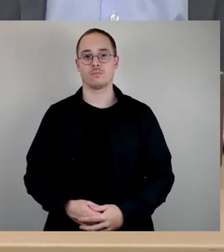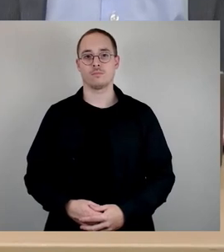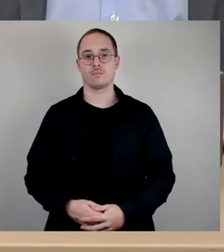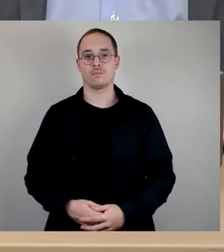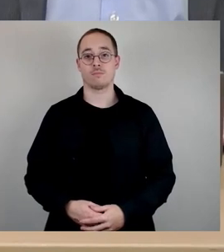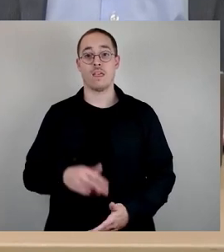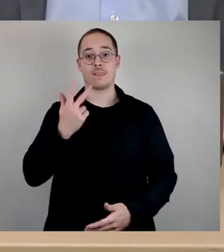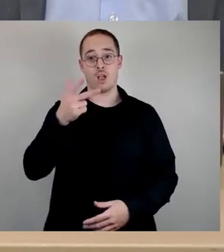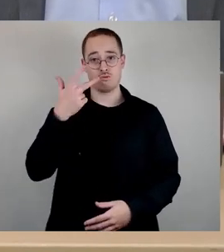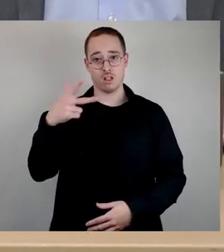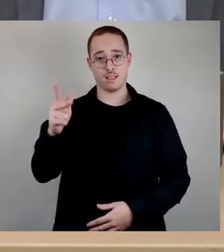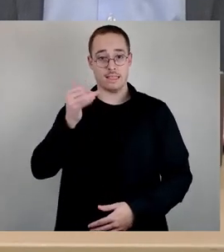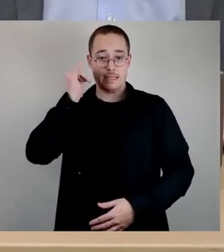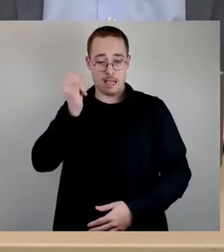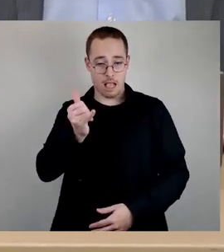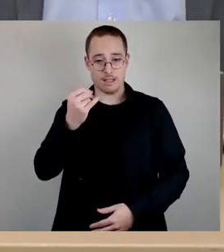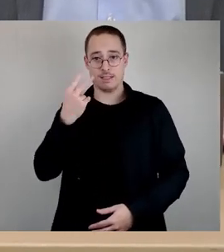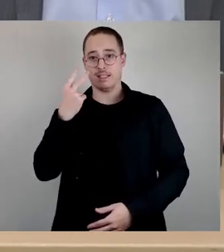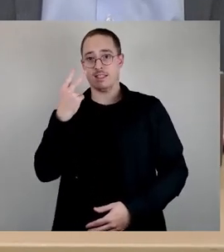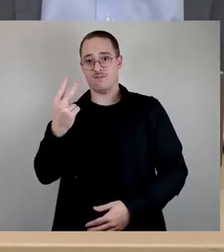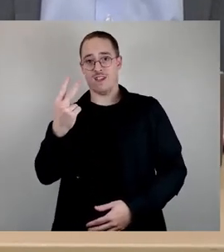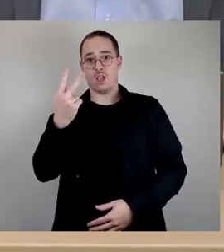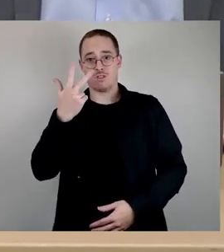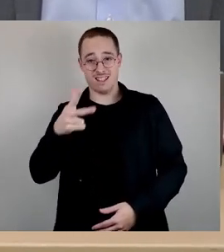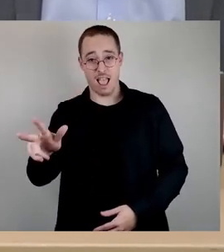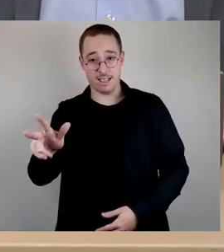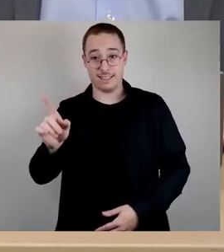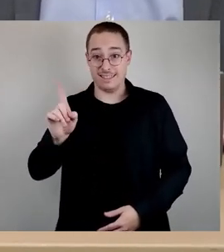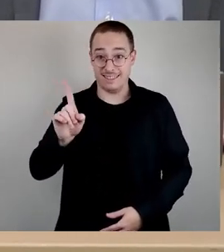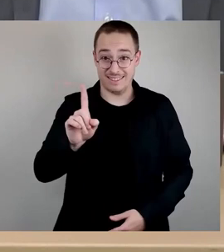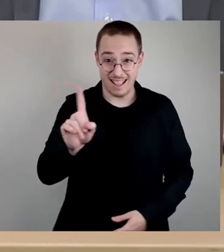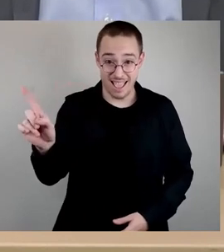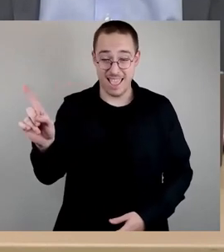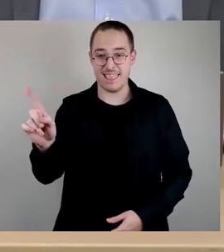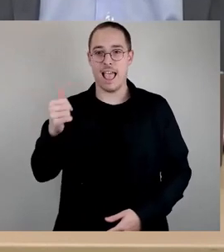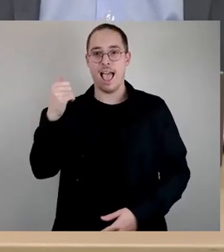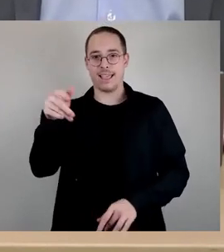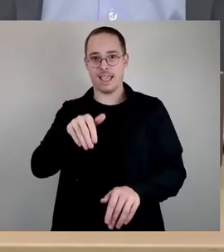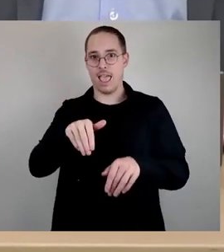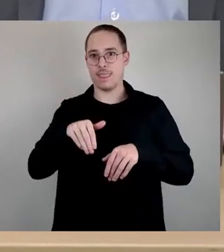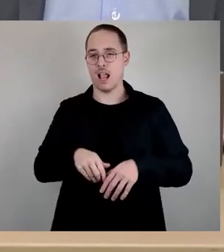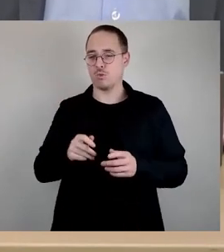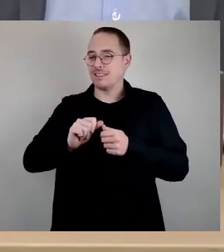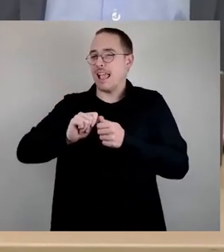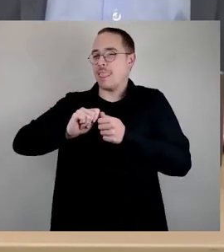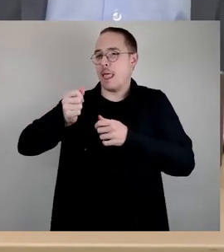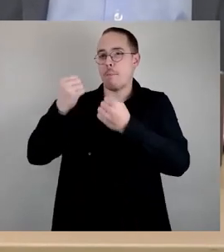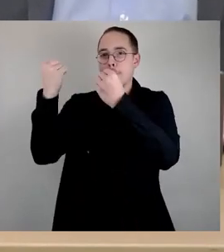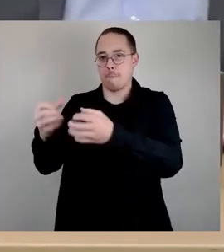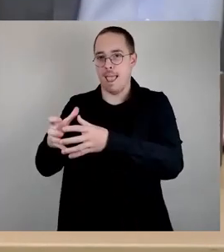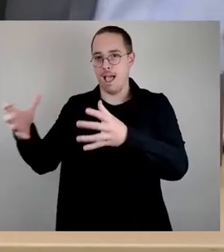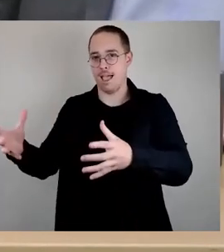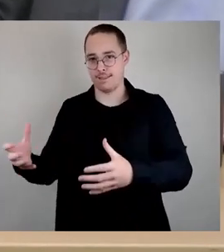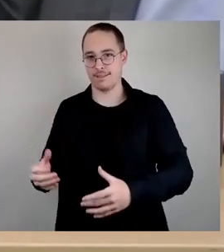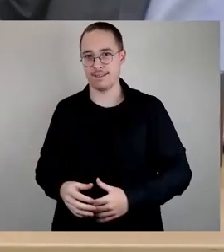33 ja, 32 nein, eine Enthaltung hat damit eine knappe Mehrheit gefunden. Wir kommen zum